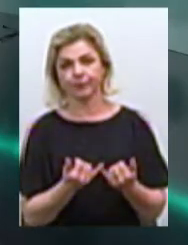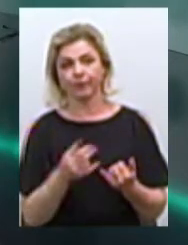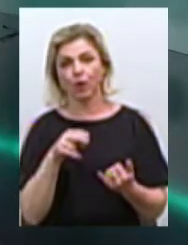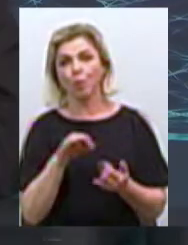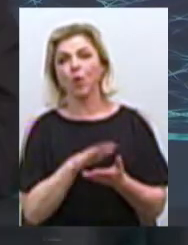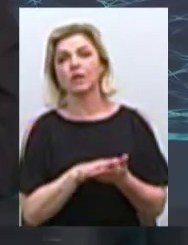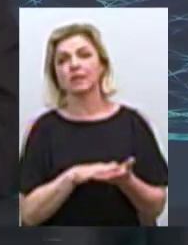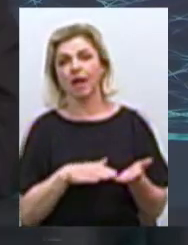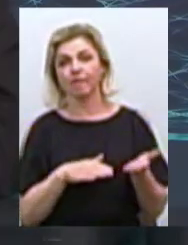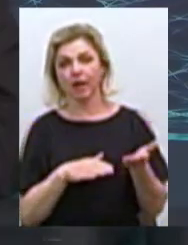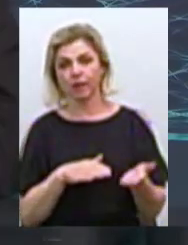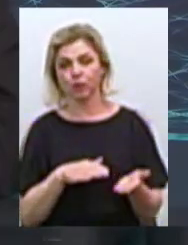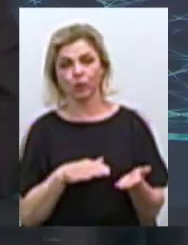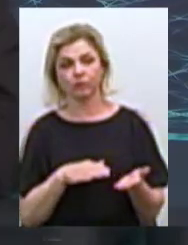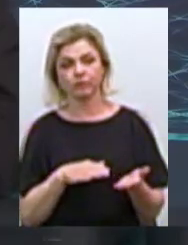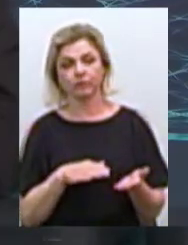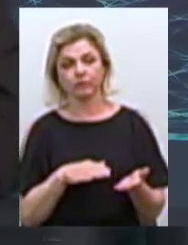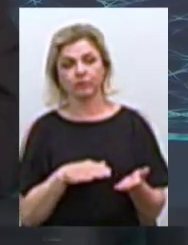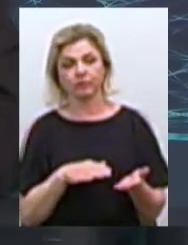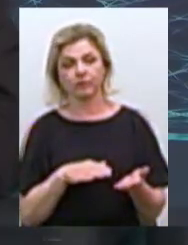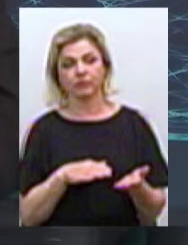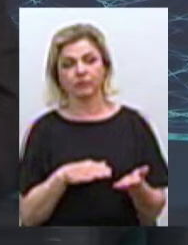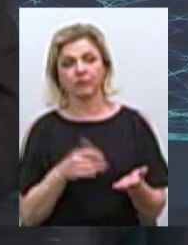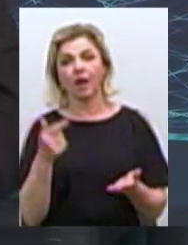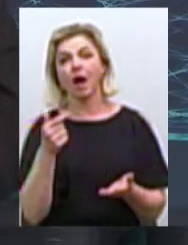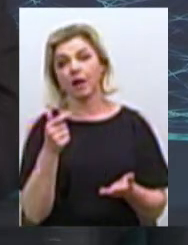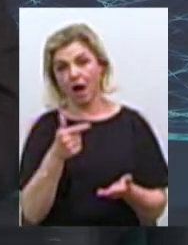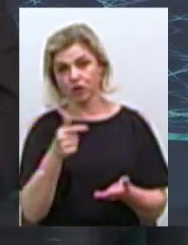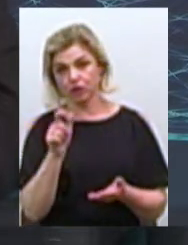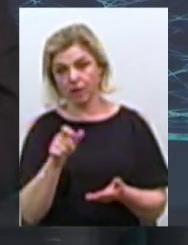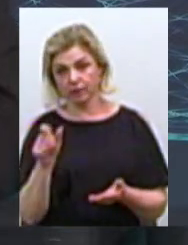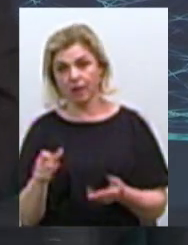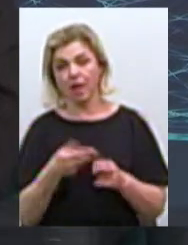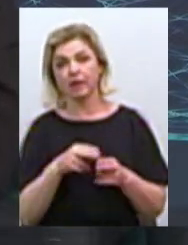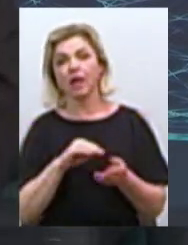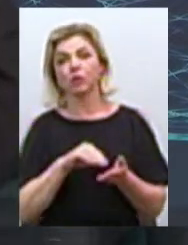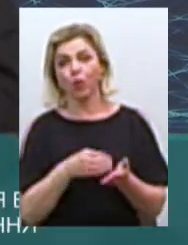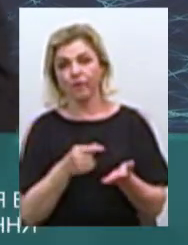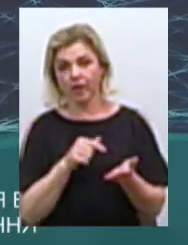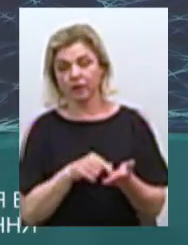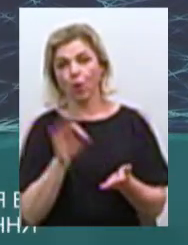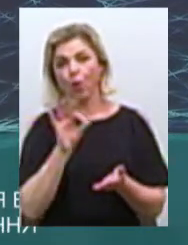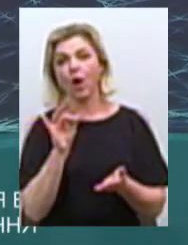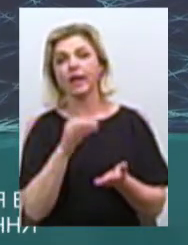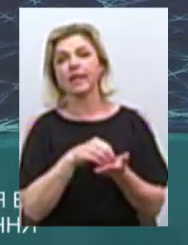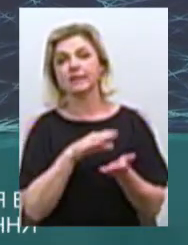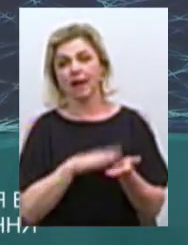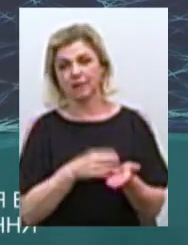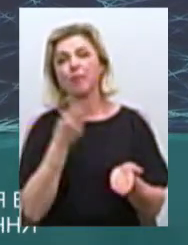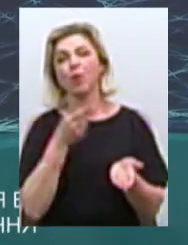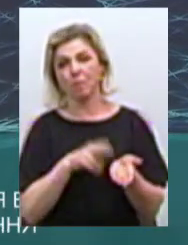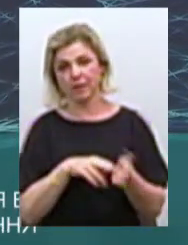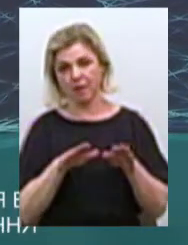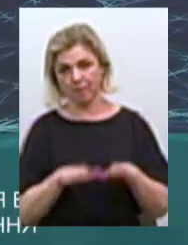заявлению граждан, це довідка про реєстрацію міста проживання.